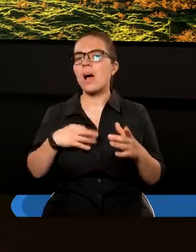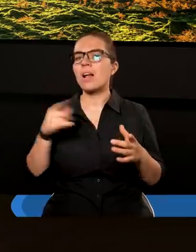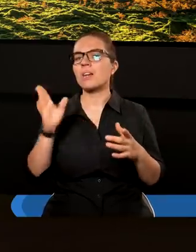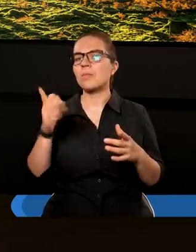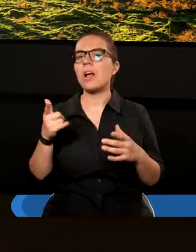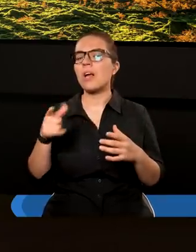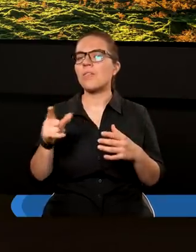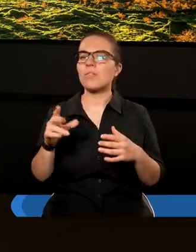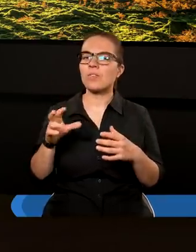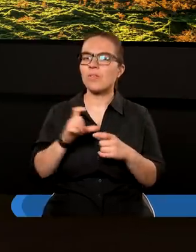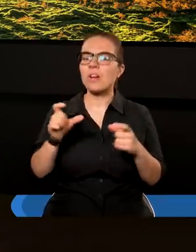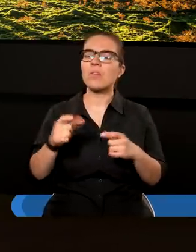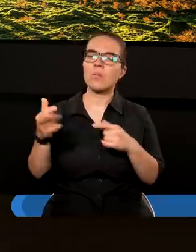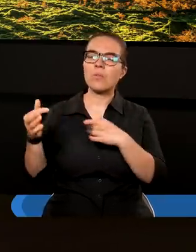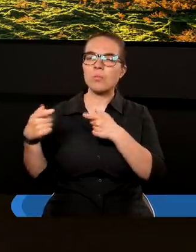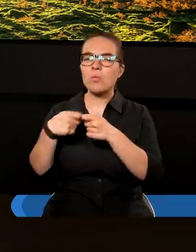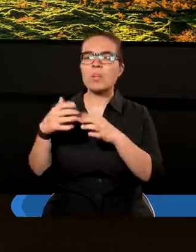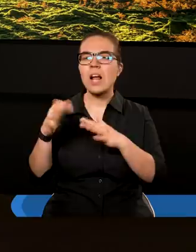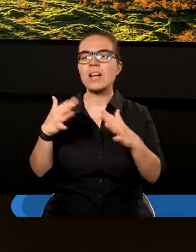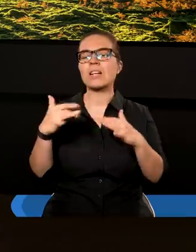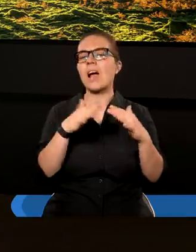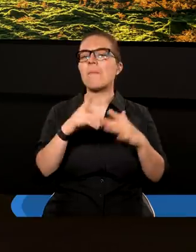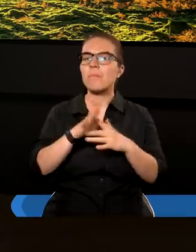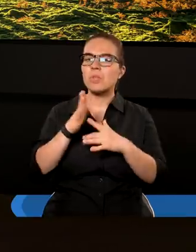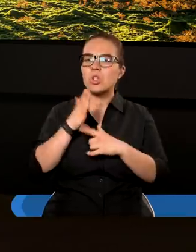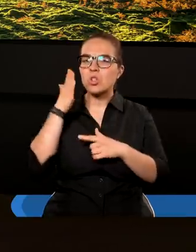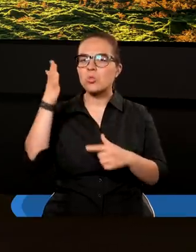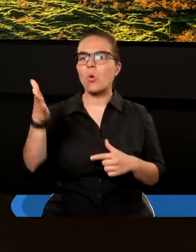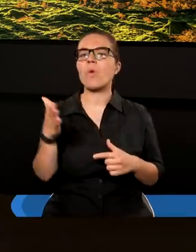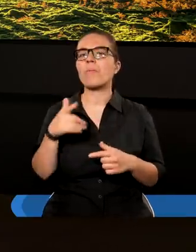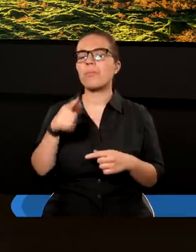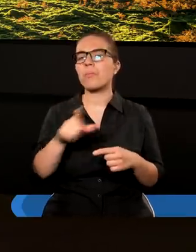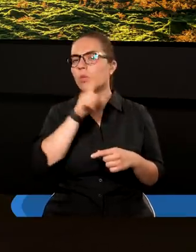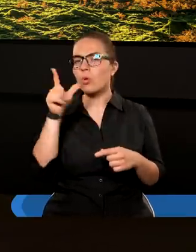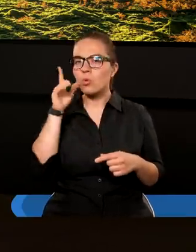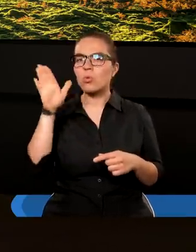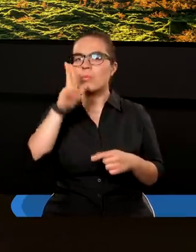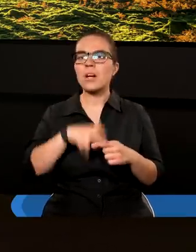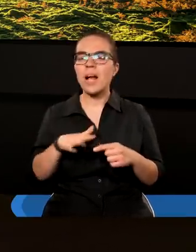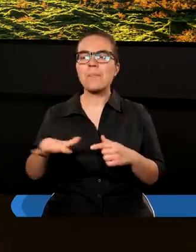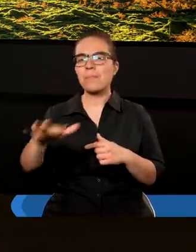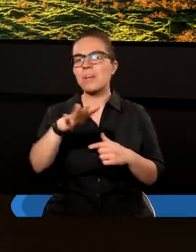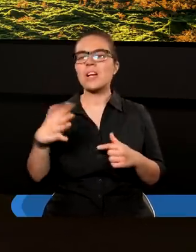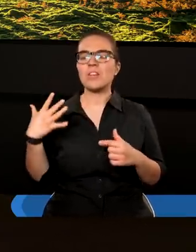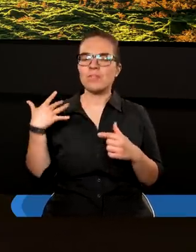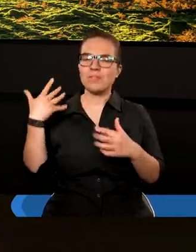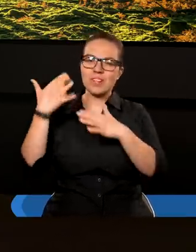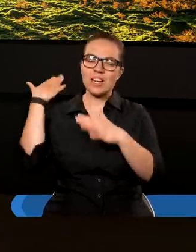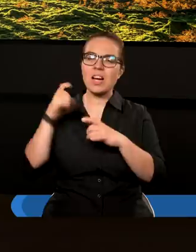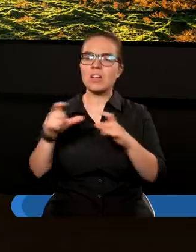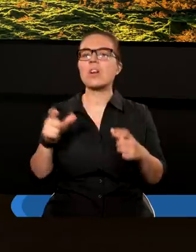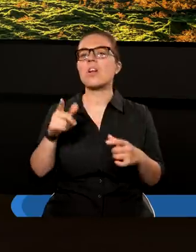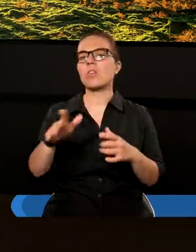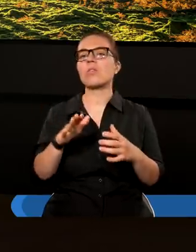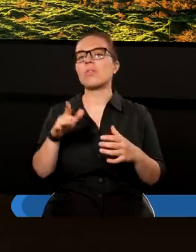pewnego rodzaju spojrzeniem w przyszłość. Mówiąc o tym, że lud Boży na przestrzeni wieków, a szczególnie przed powrotem